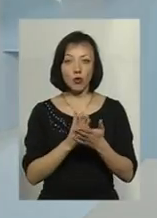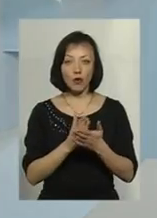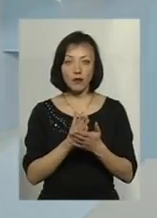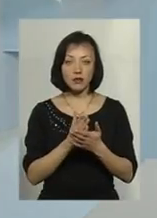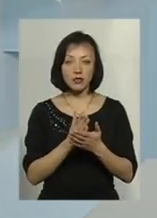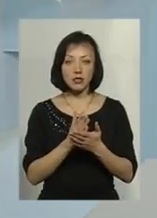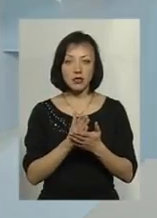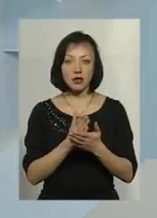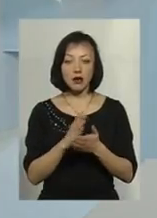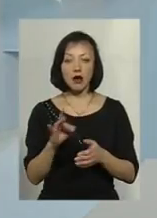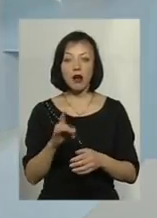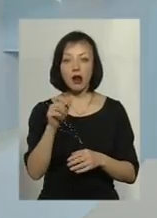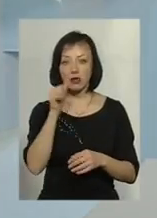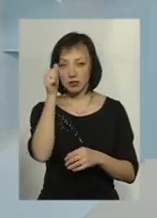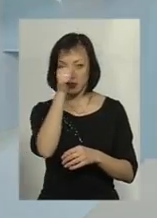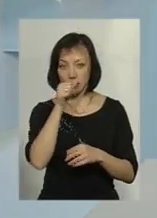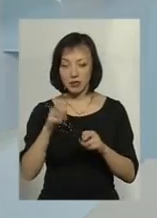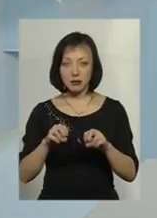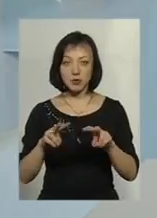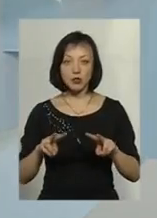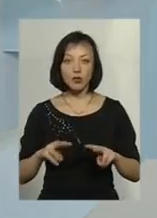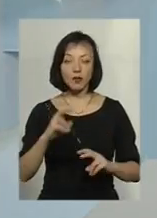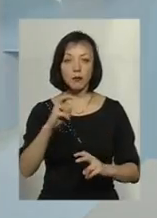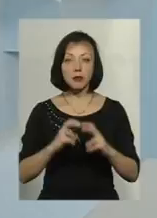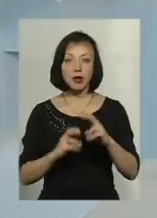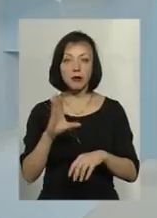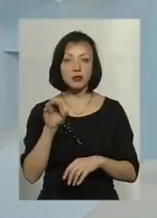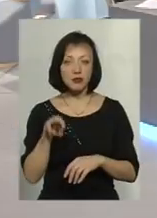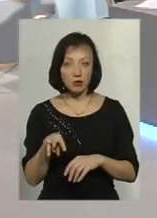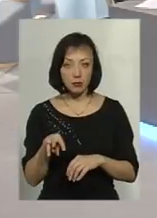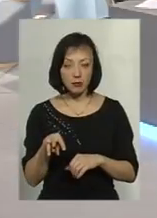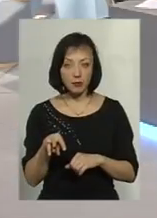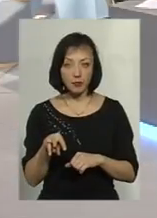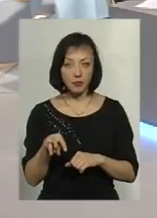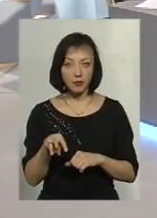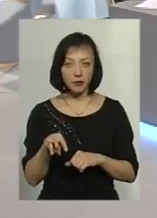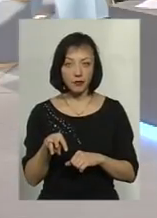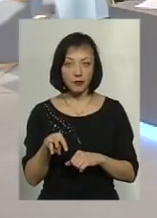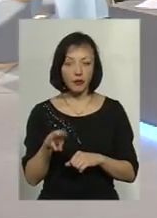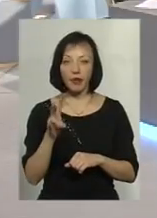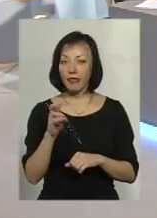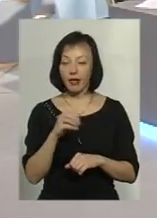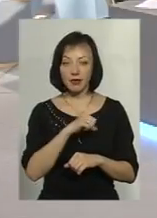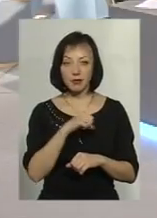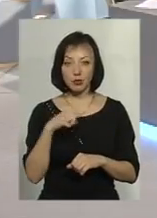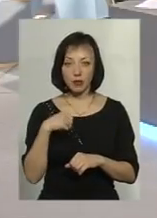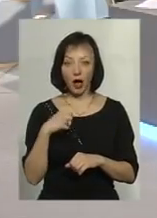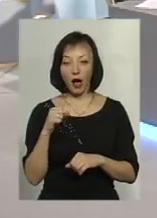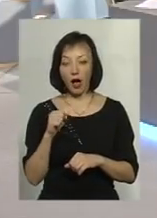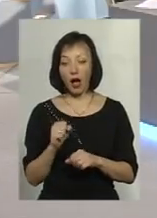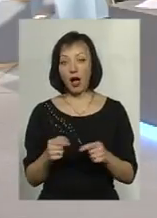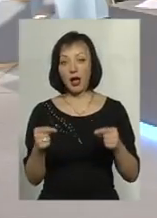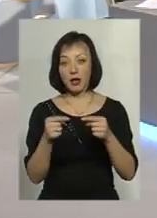щонайменше раз в рік спеціалізованим підприємством, не самостійно людьми, а іменно